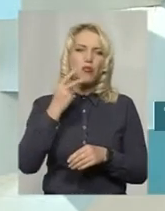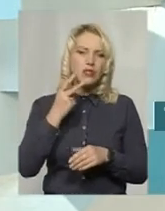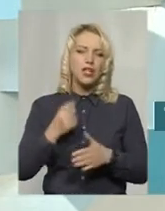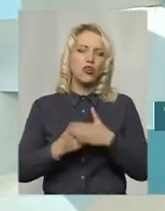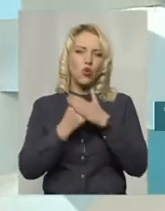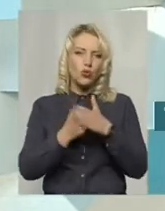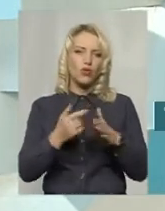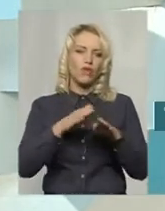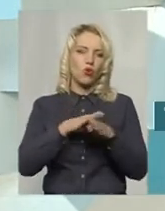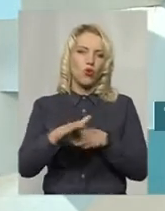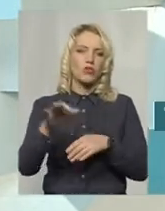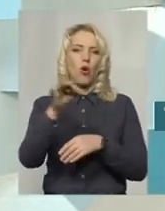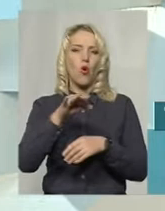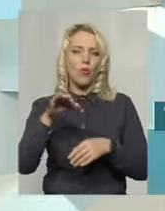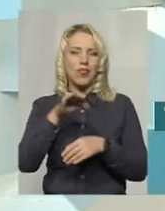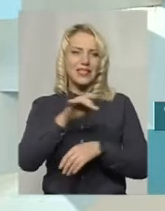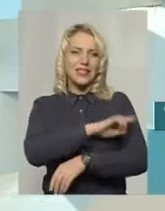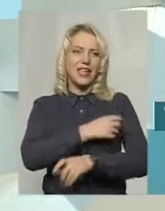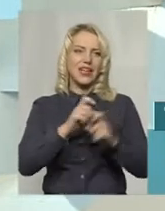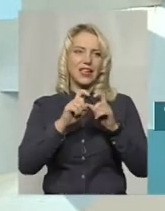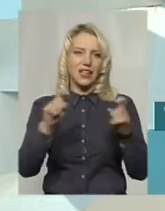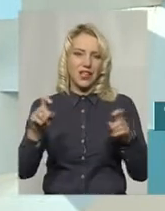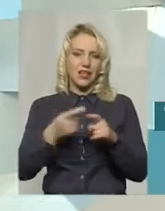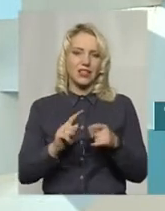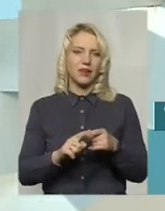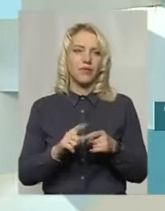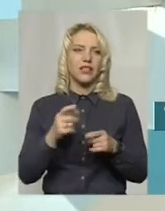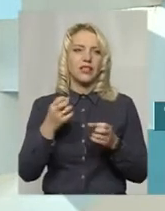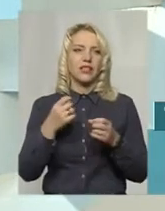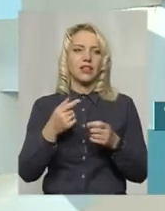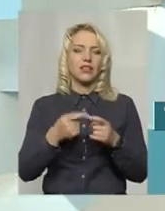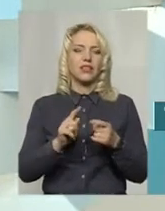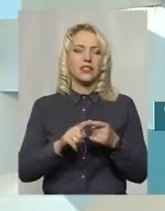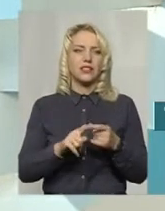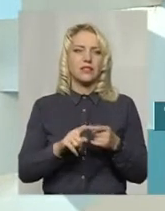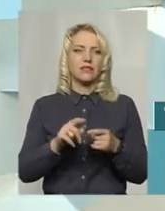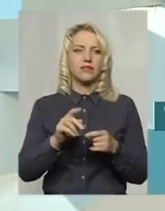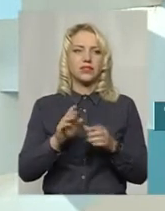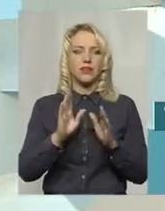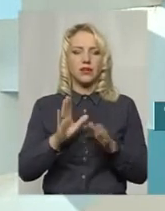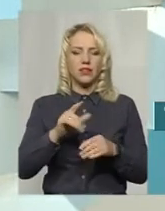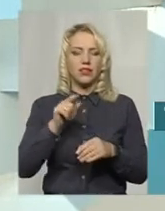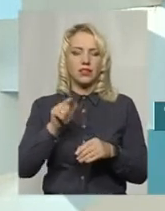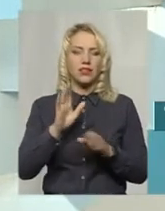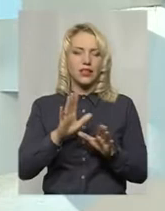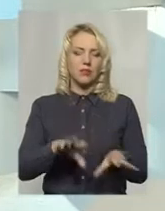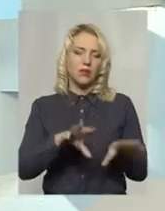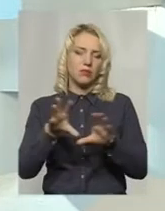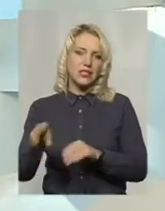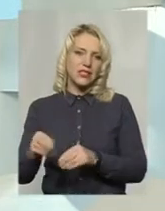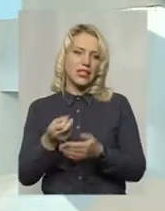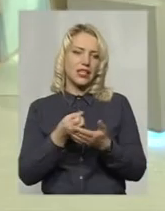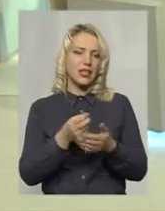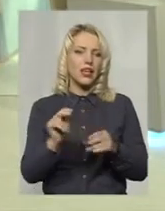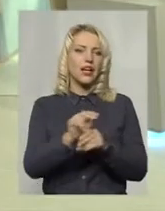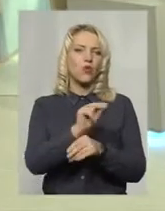в обласній лікарні. А в кардіодиспансерію не виконували, то це трошки було простіше нам переїхати, лише терапевтичні відділення переміщались. А